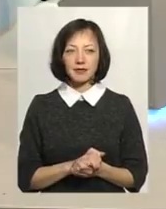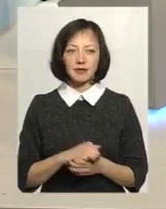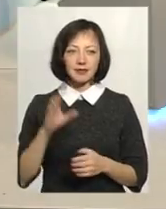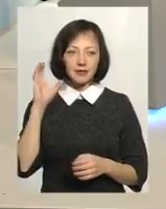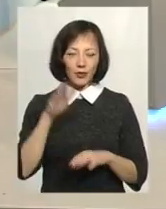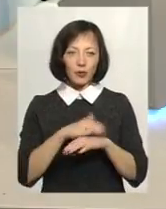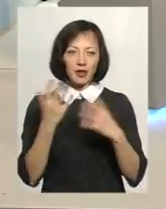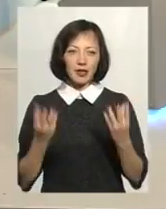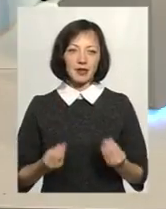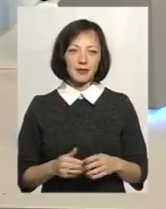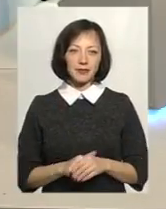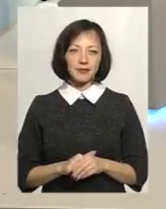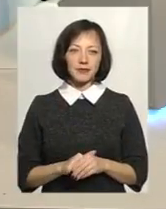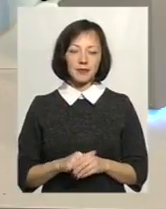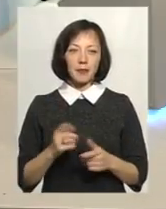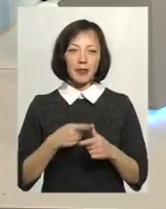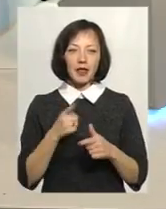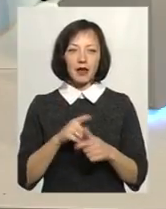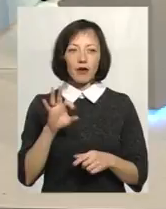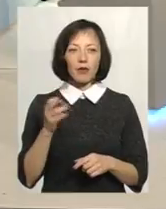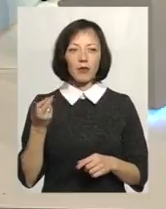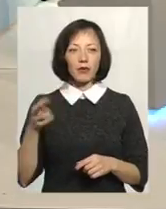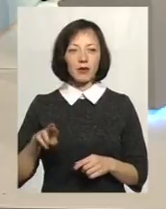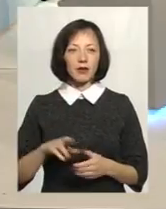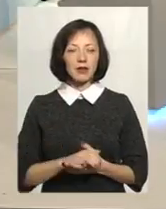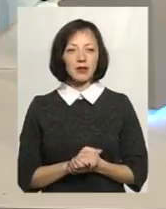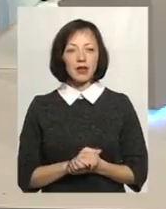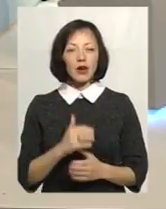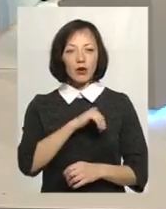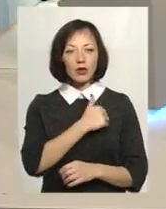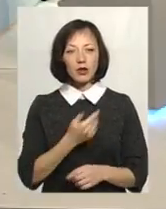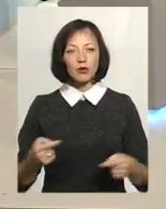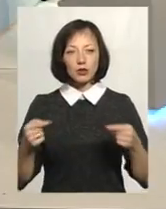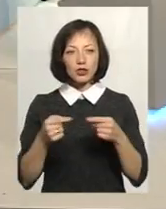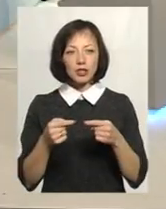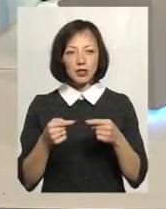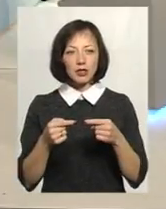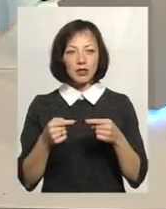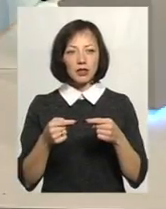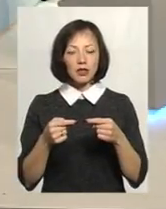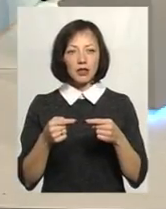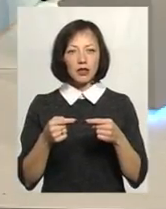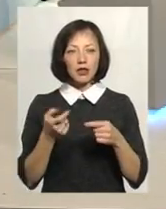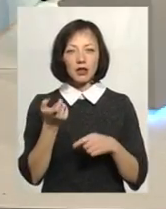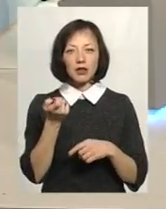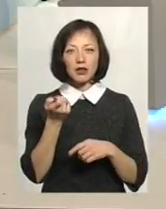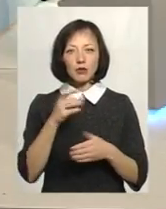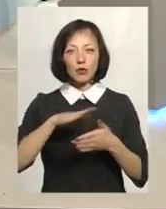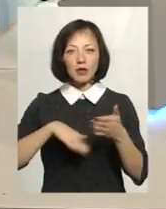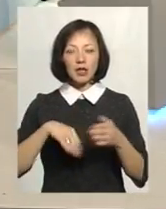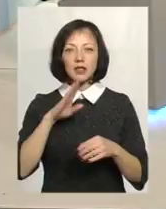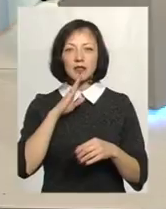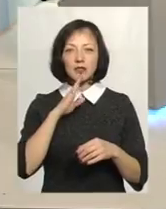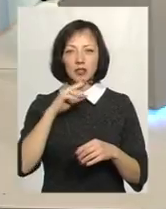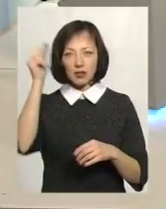Доброго дня. Мене звати Ольга. Я б хотіла уточнити, бо трішки пропустила, а дівчата